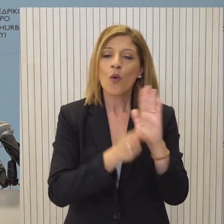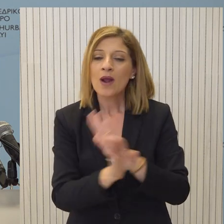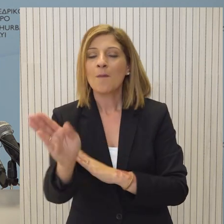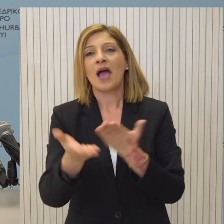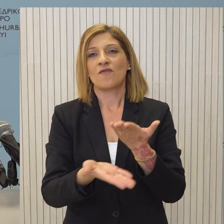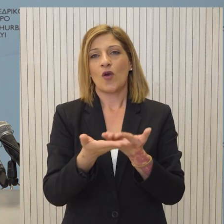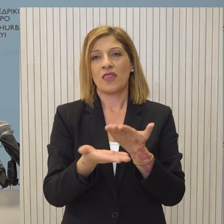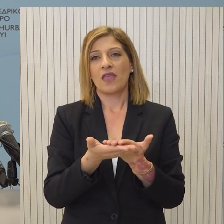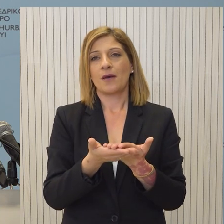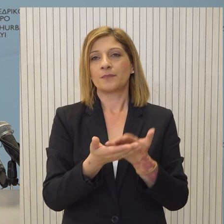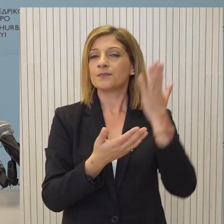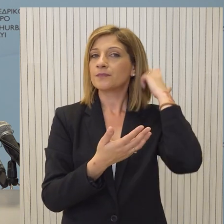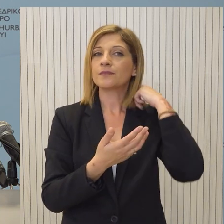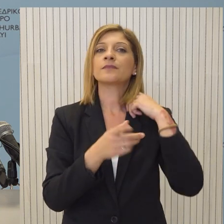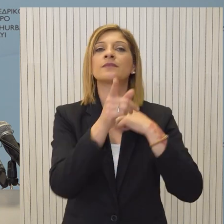βοήθεια.